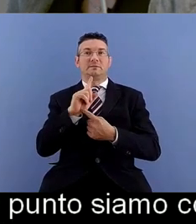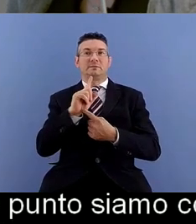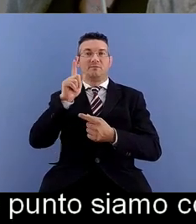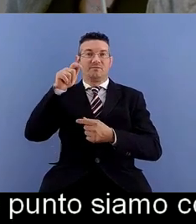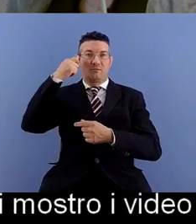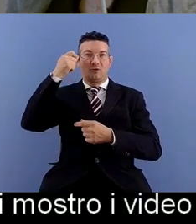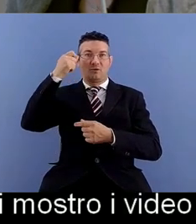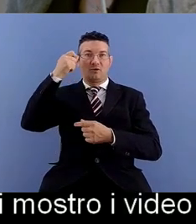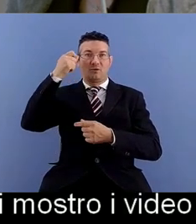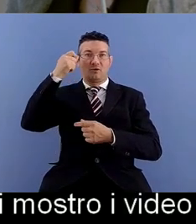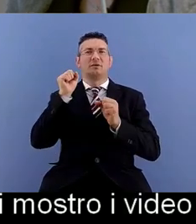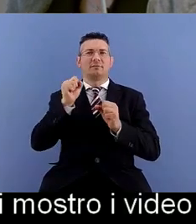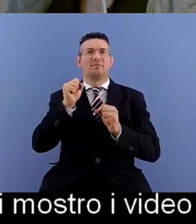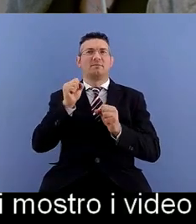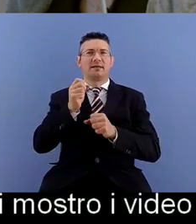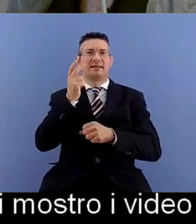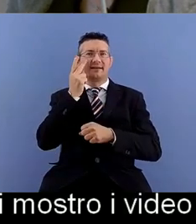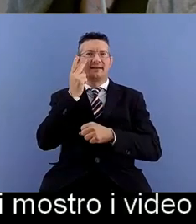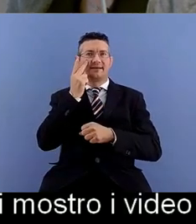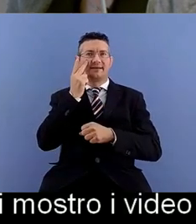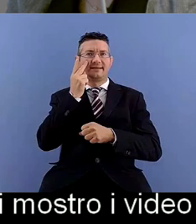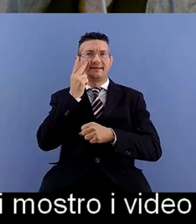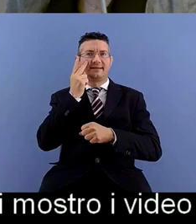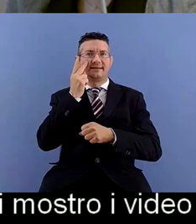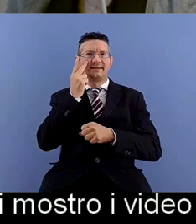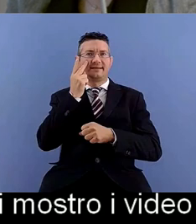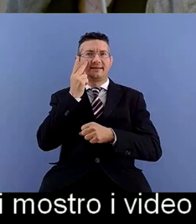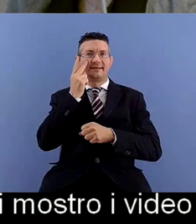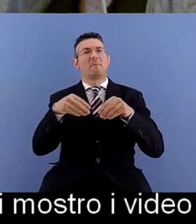potete vedere direttamente in mostra